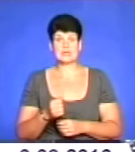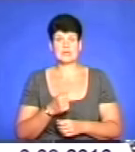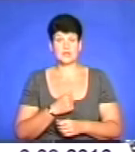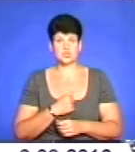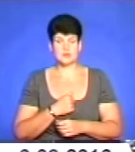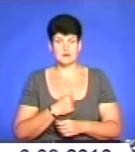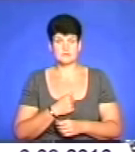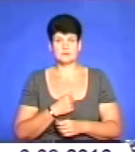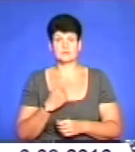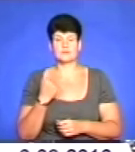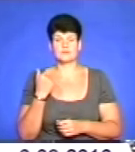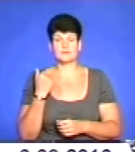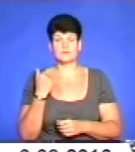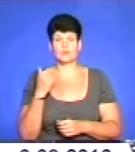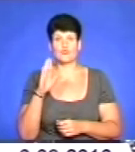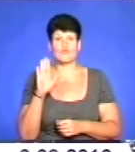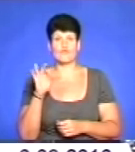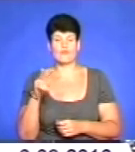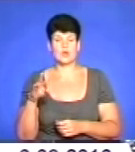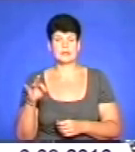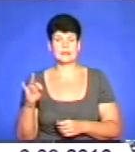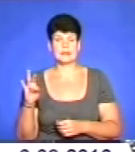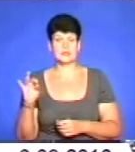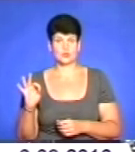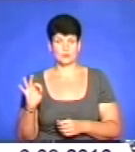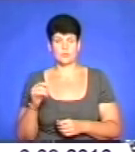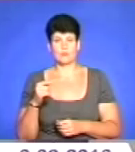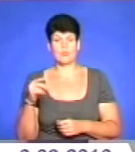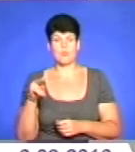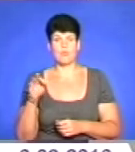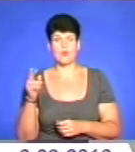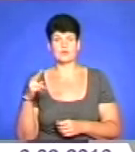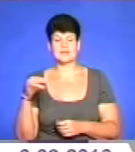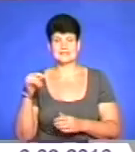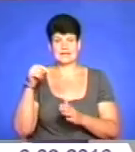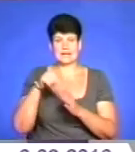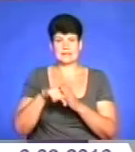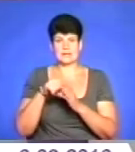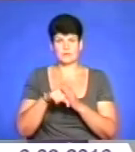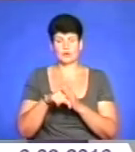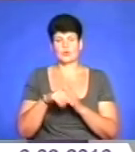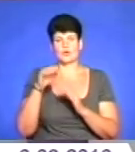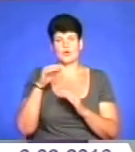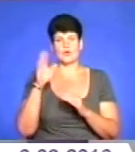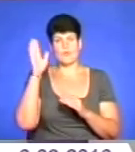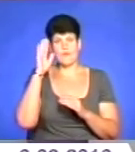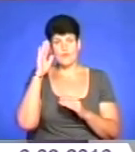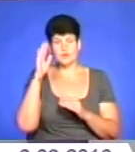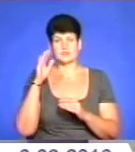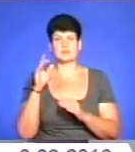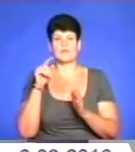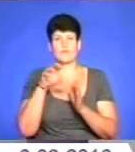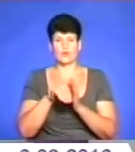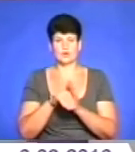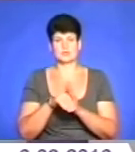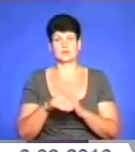в Волино-Подільській, глибоководній чи водних горизонтах, куди належать Тернопільщина і